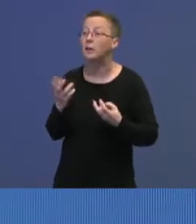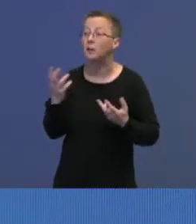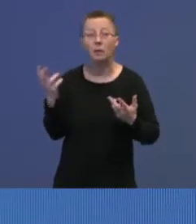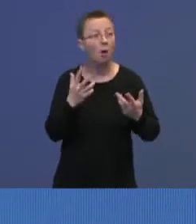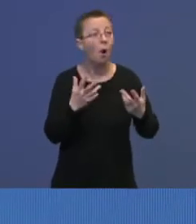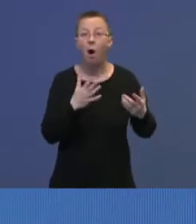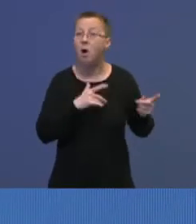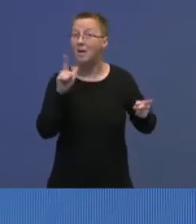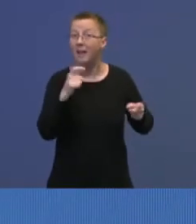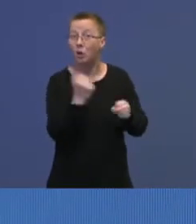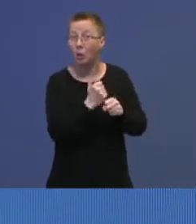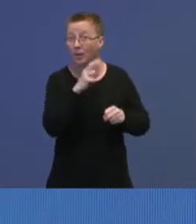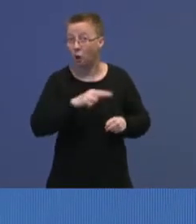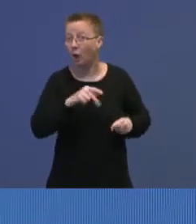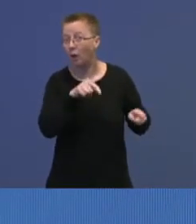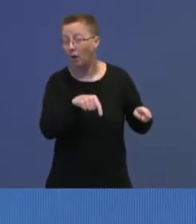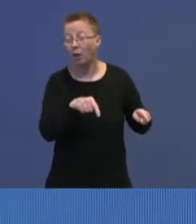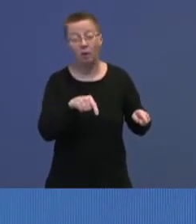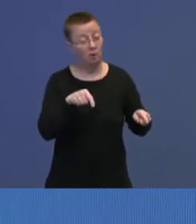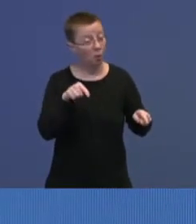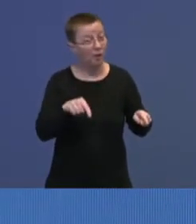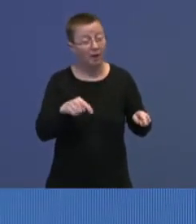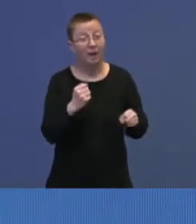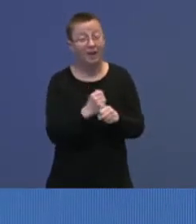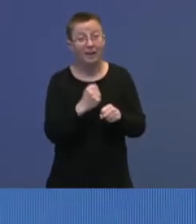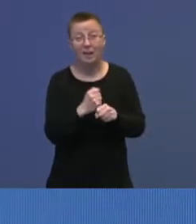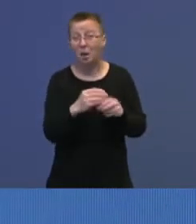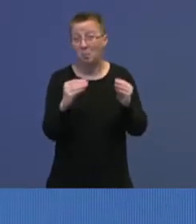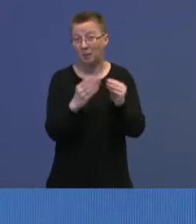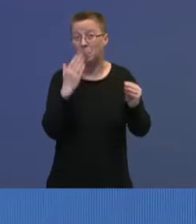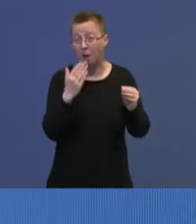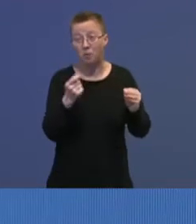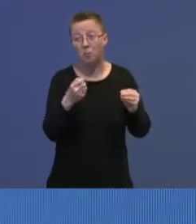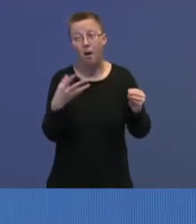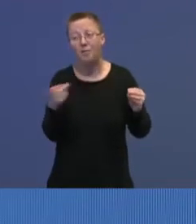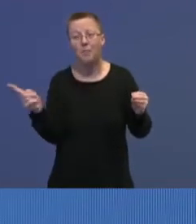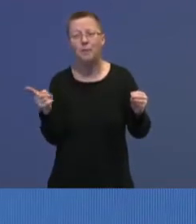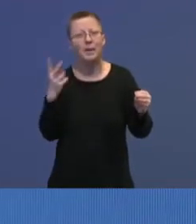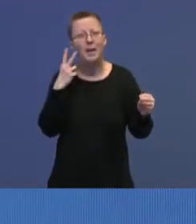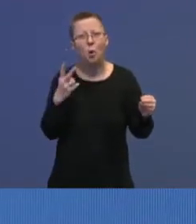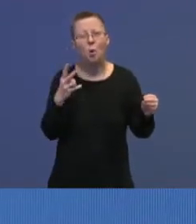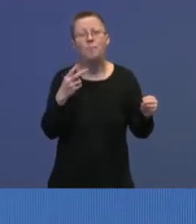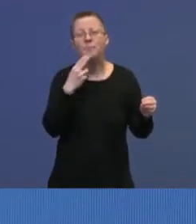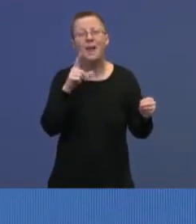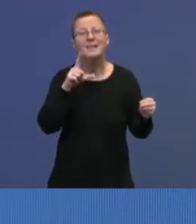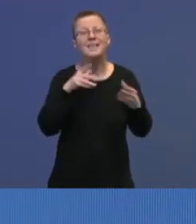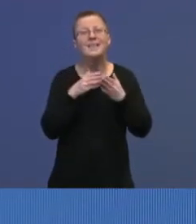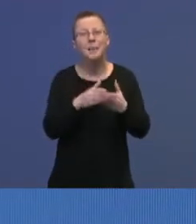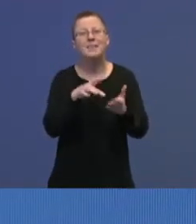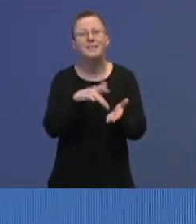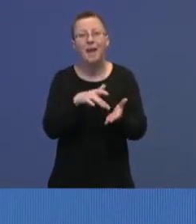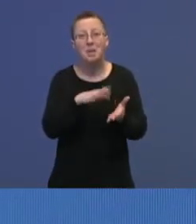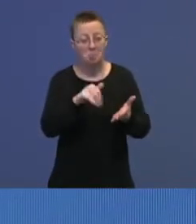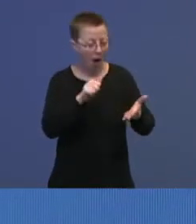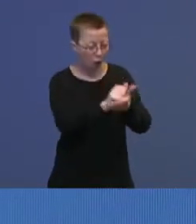er ledige jobber i Norge, sånn sett ligger dette ganske godt til rette. Jeg så Skipsted har ute en annonse